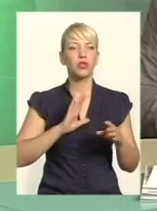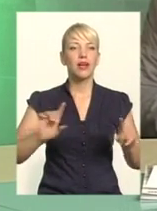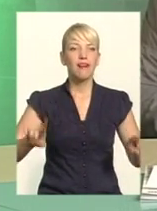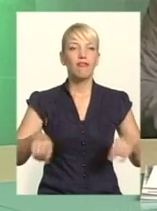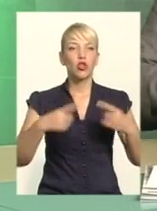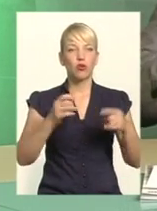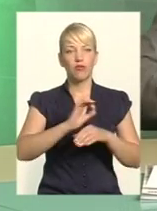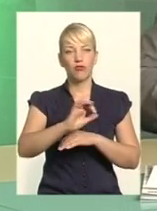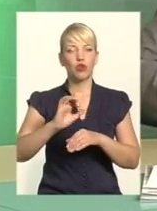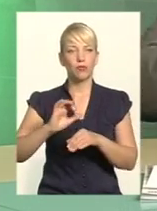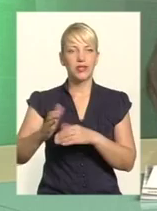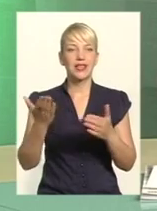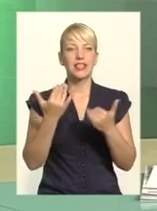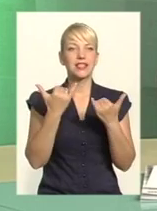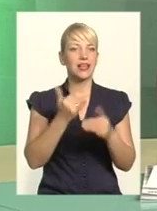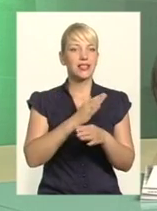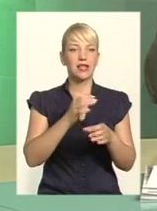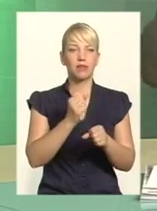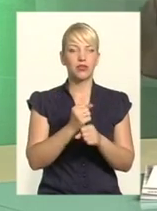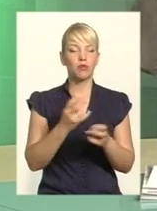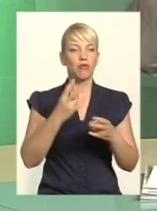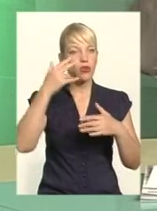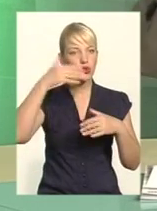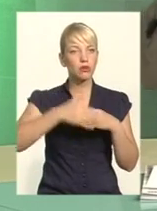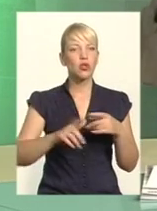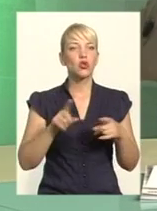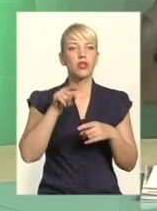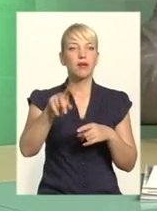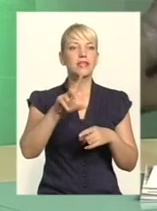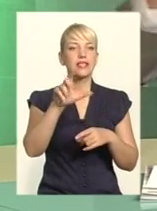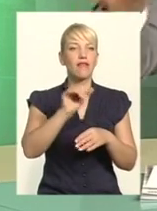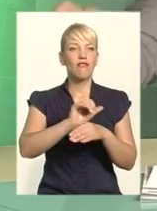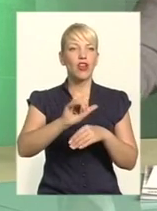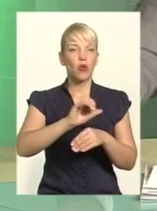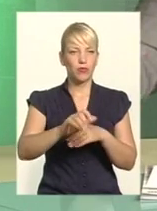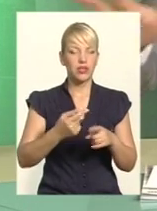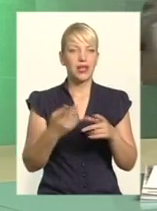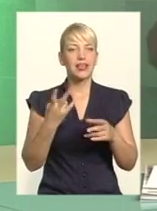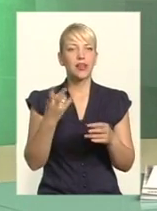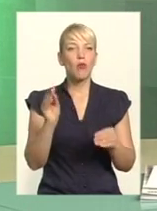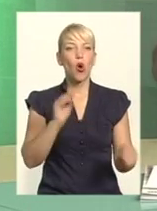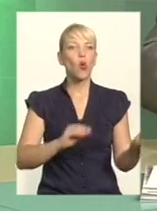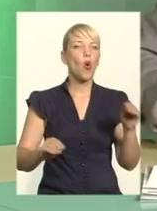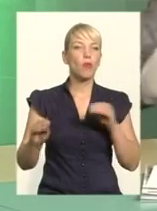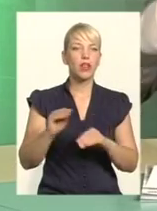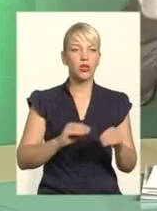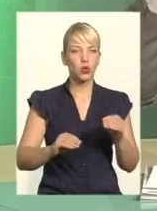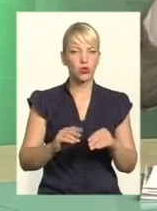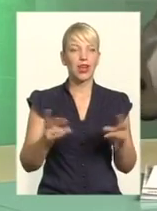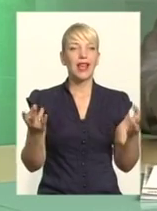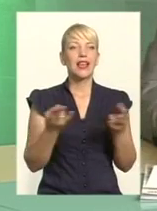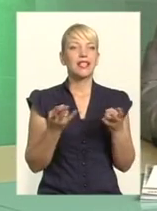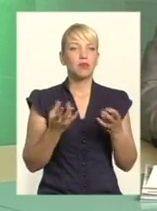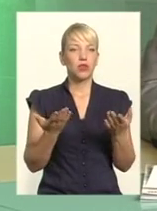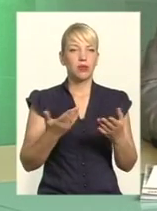працюють, два. Ми маємо зрозуміти, що це за виробництва, які там комплектуючі тут не мають привезти, які товари вони вироблять і які мають відвезти, який транспорт